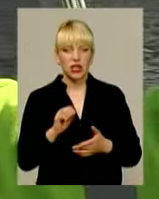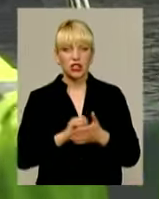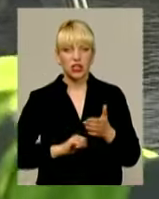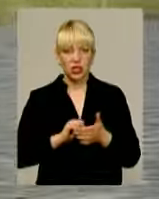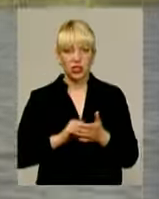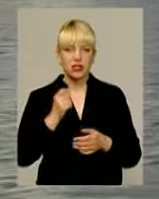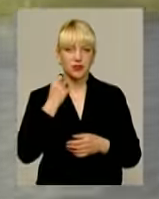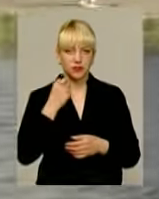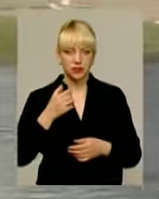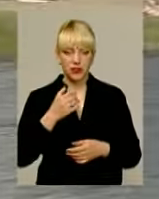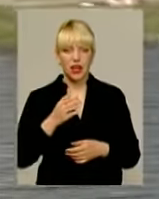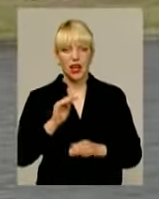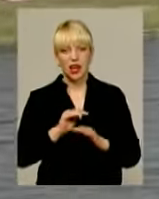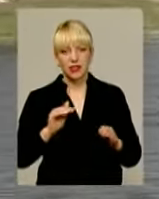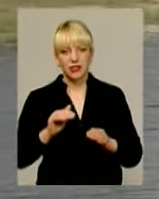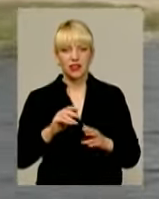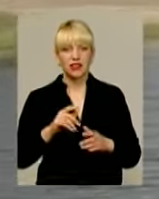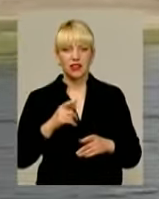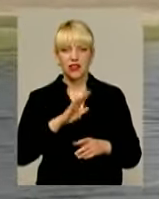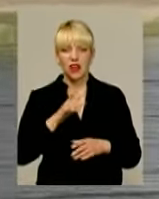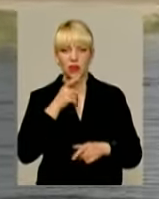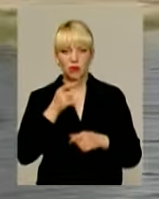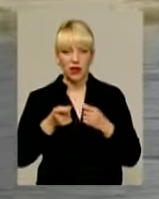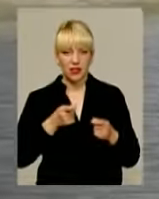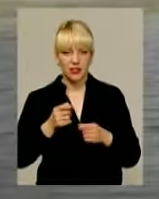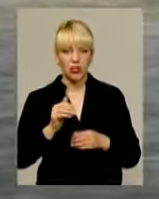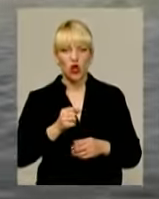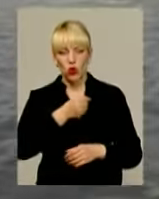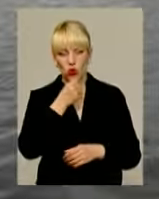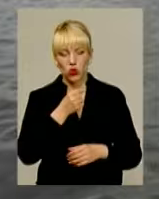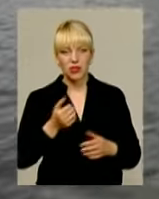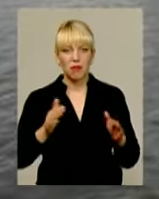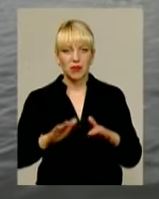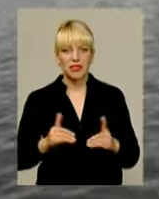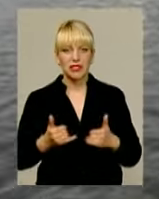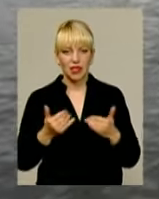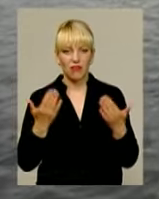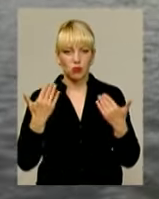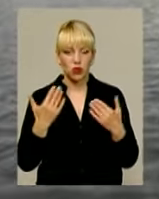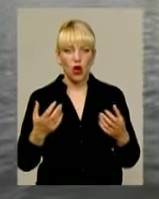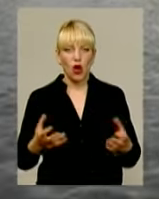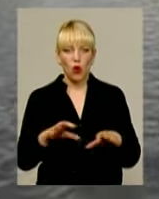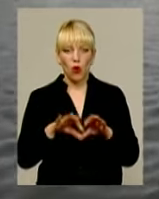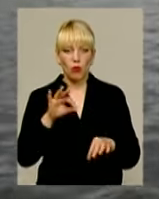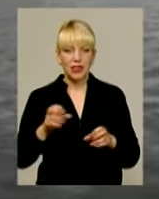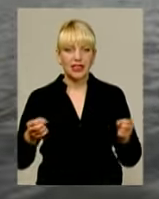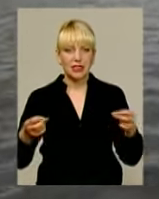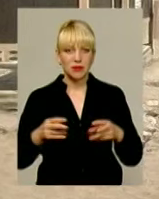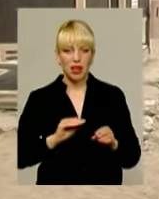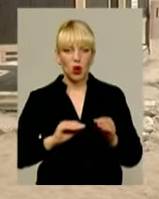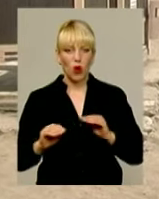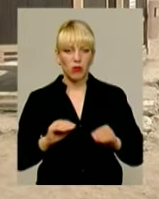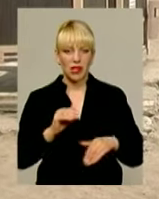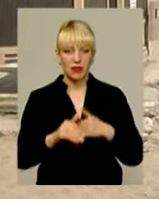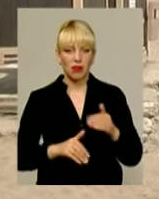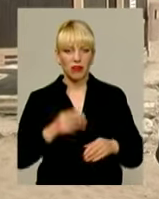зеленим змієм, малеча через недбалість дорослих. Надзвичайники радять місцем для відпочинку обирати лише спеціально обладнані пляжі. В